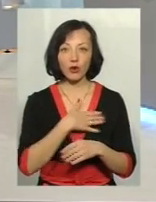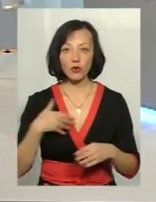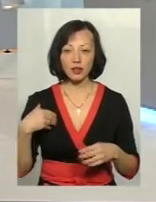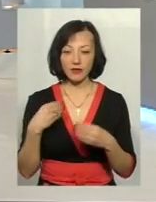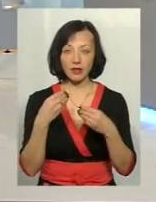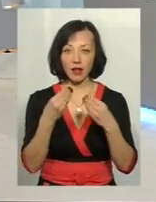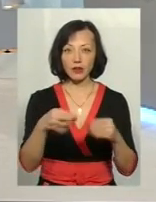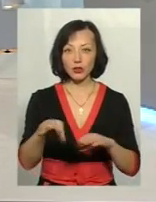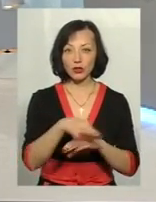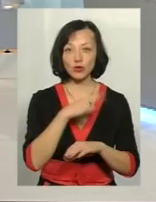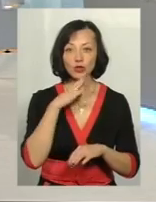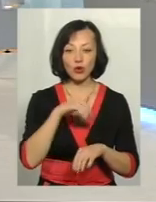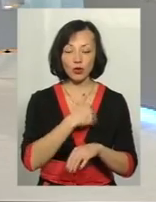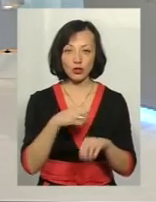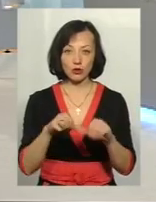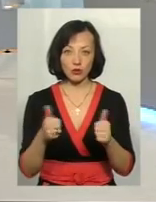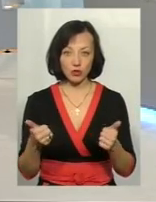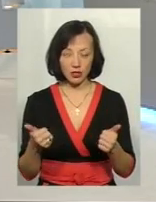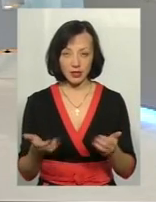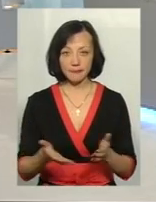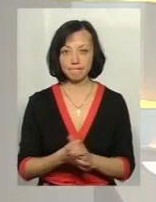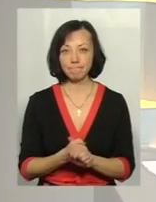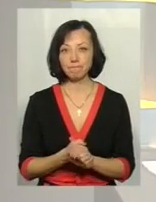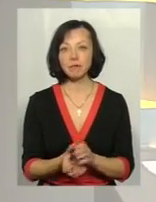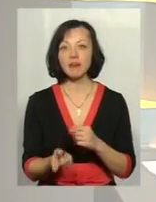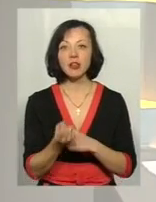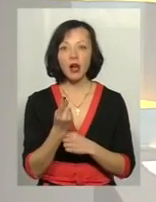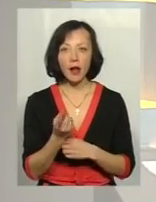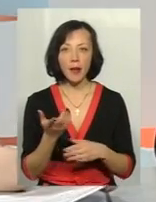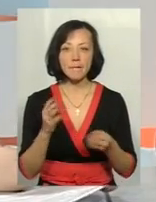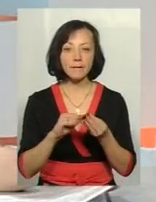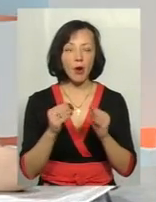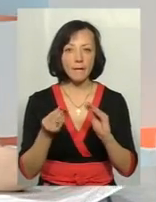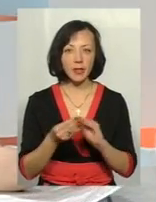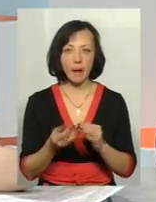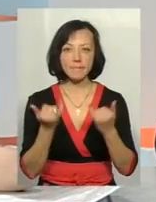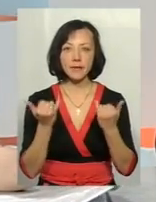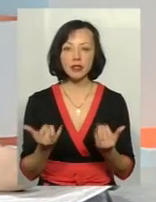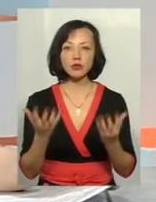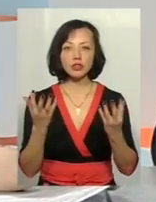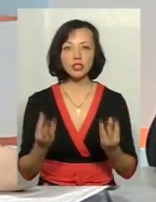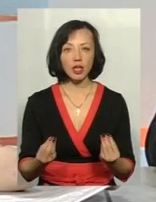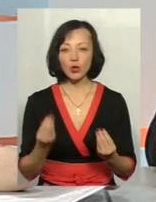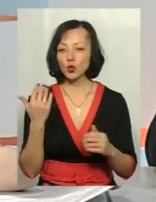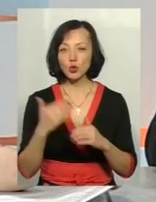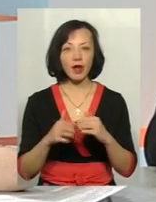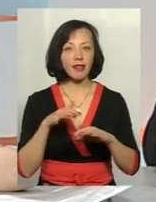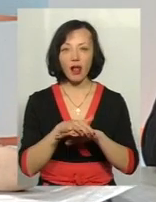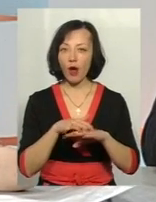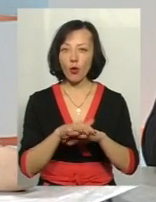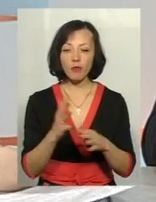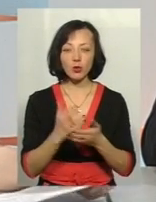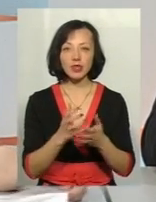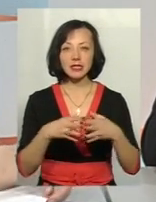хотів дати дружині, яка хоче з ним розвучитися. І виникала правова колізія. На сьогоднішній день ми вже не рахуємо доходи сім'ї,